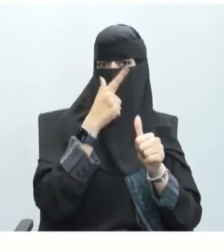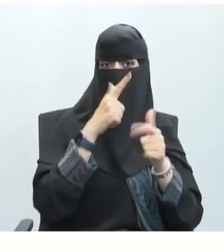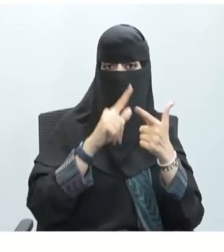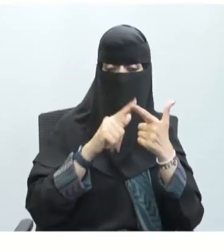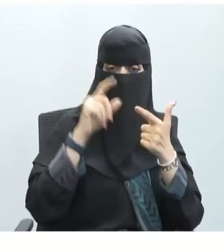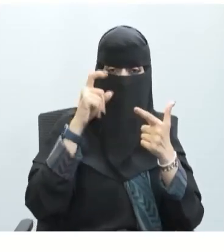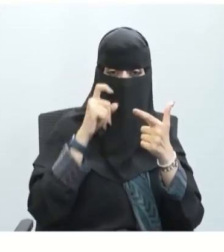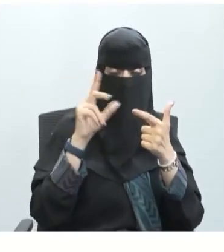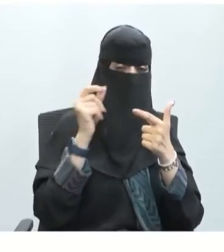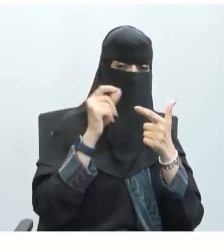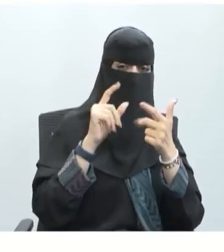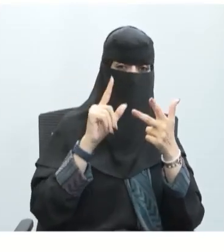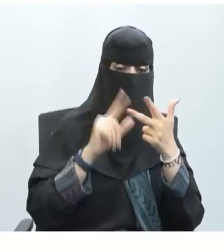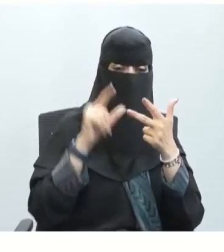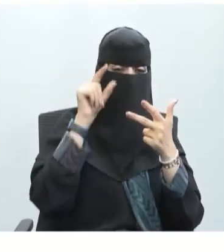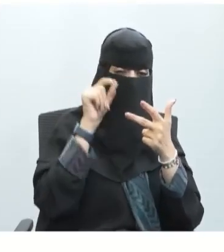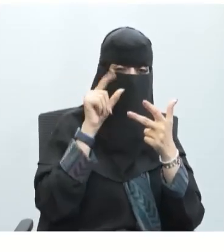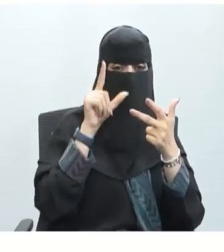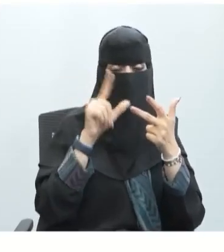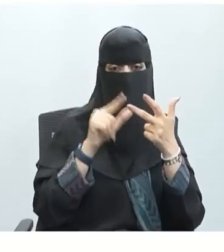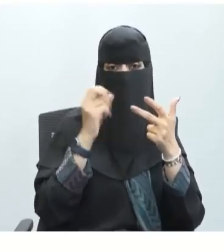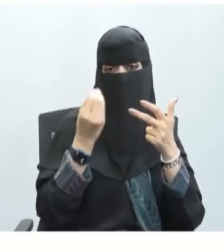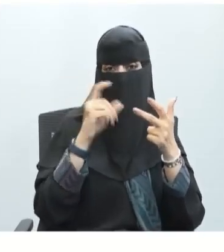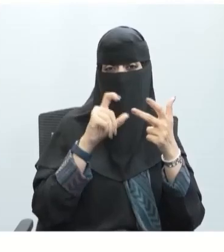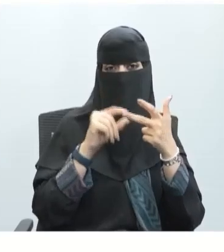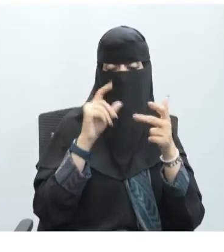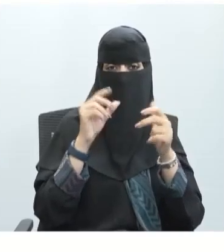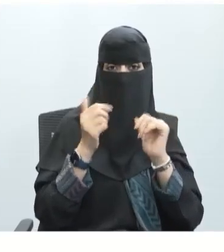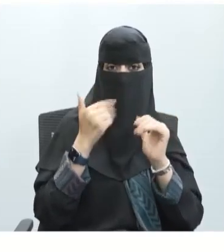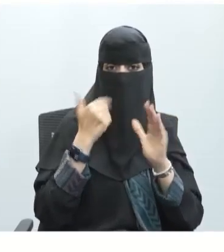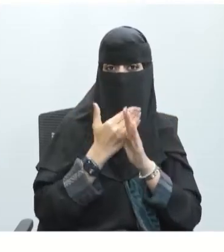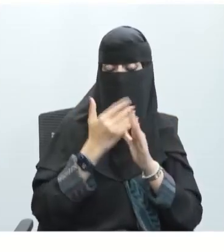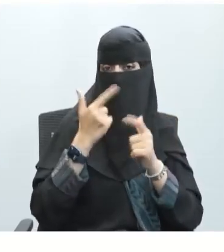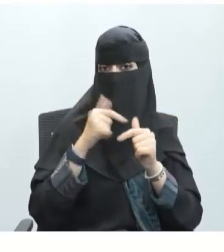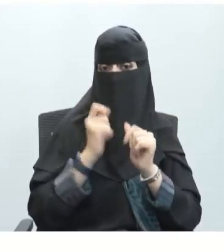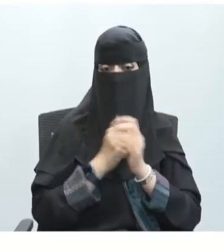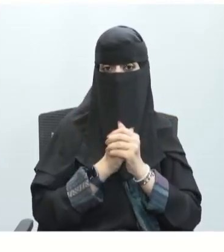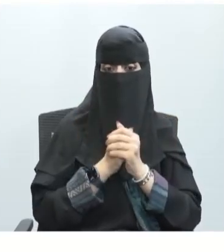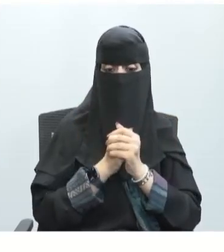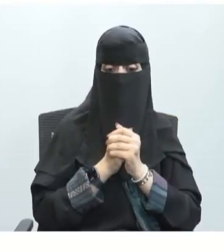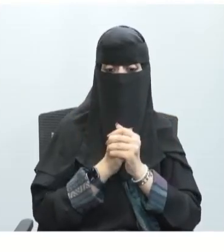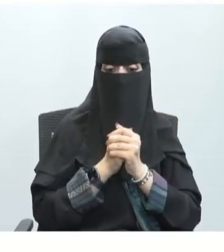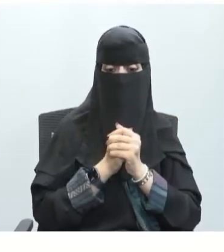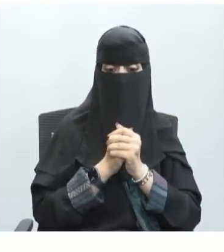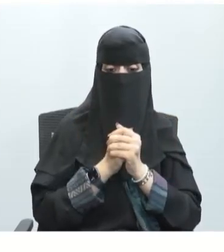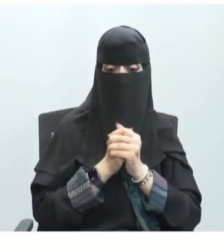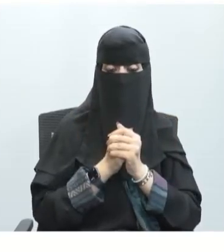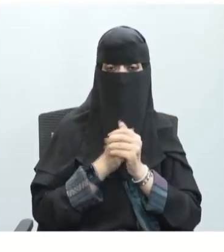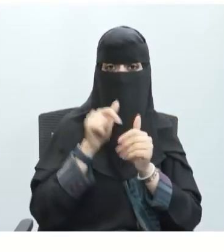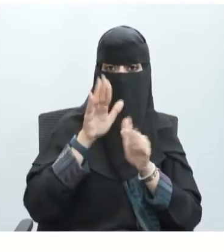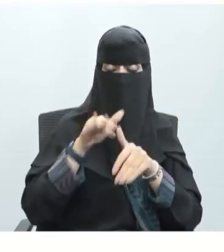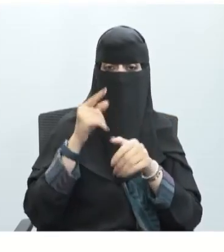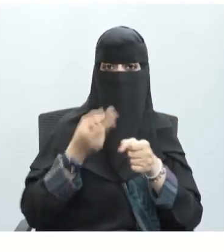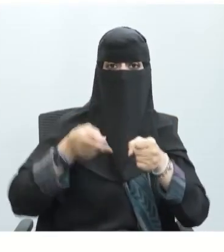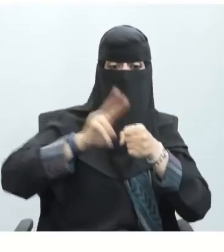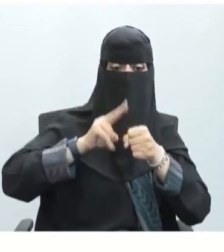الفعل سريعة المرة الثانية كانت أقل سرعة في المرة الثالثة كانت أبطأ بكثير من المرتين السابقة ولكن